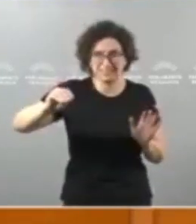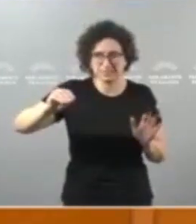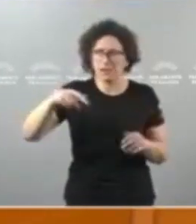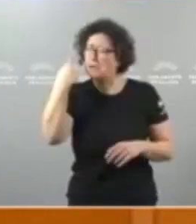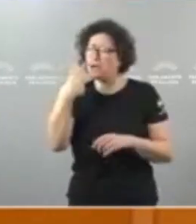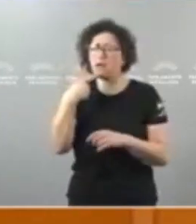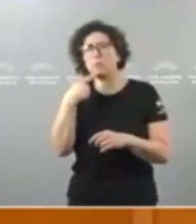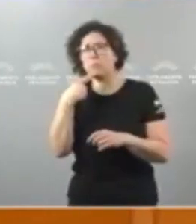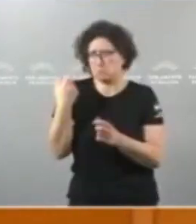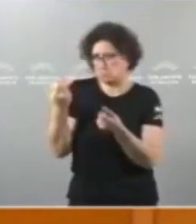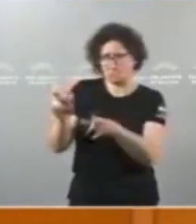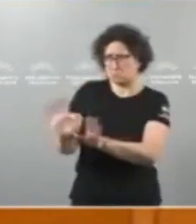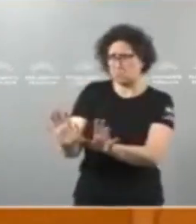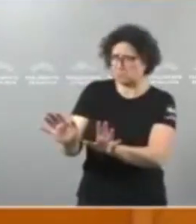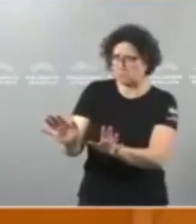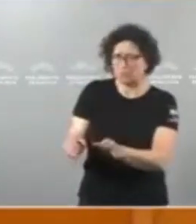cara, vostede, claro.